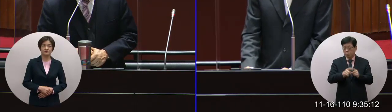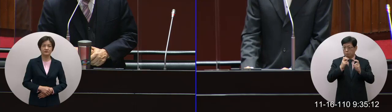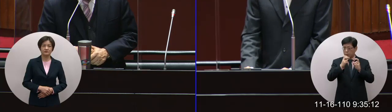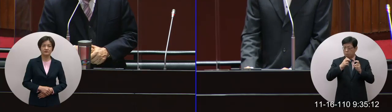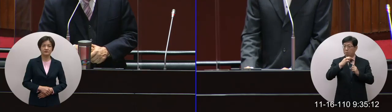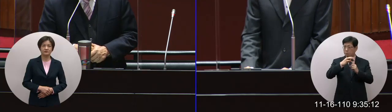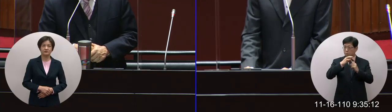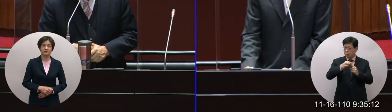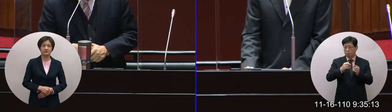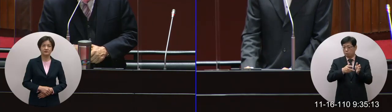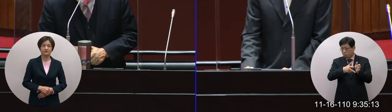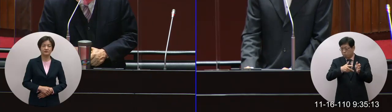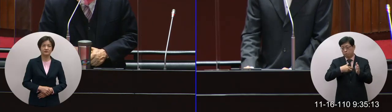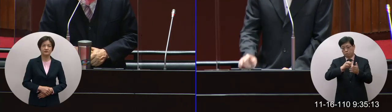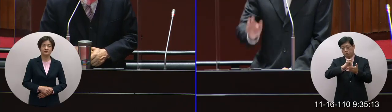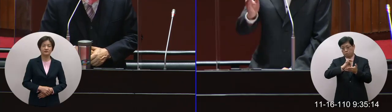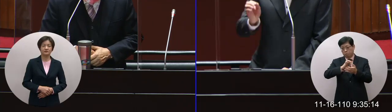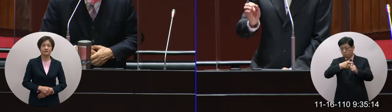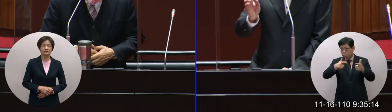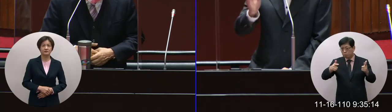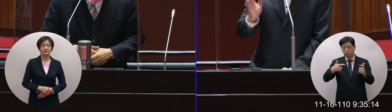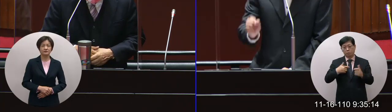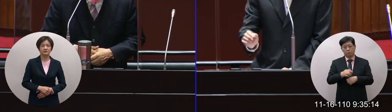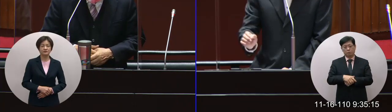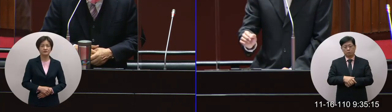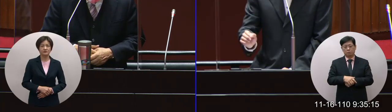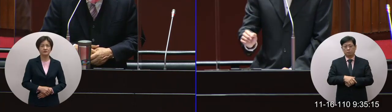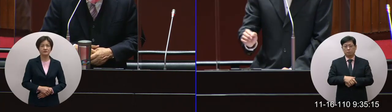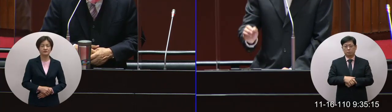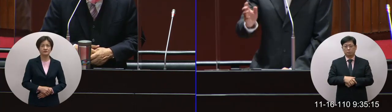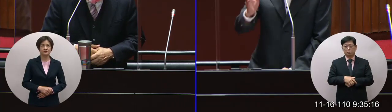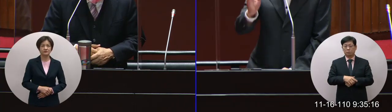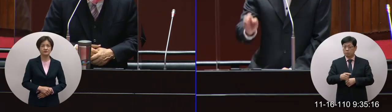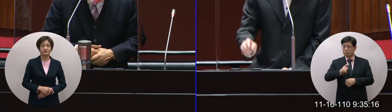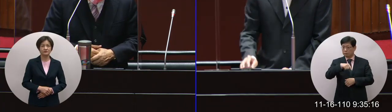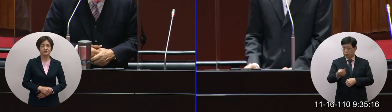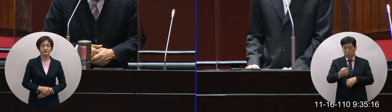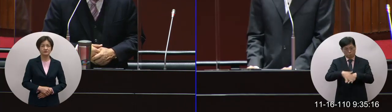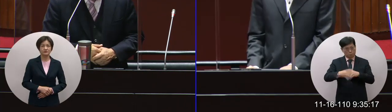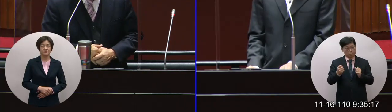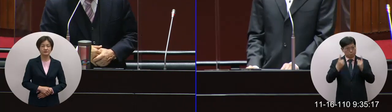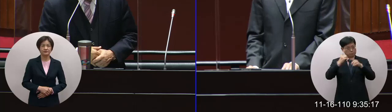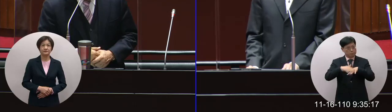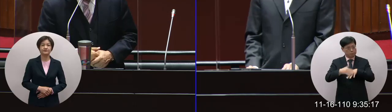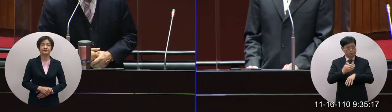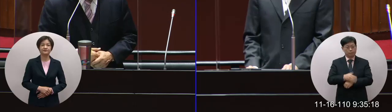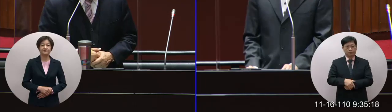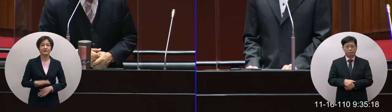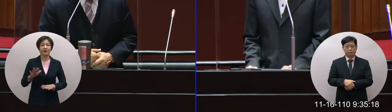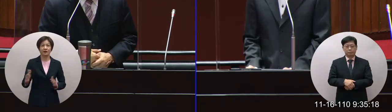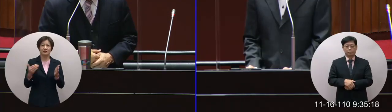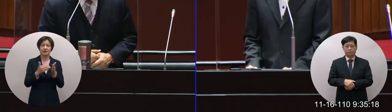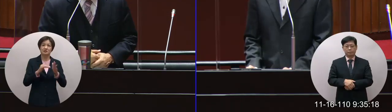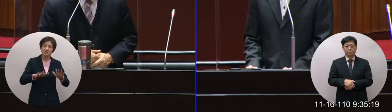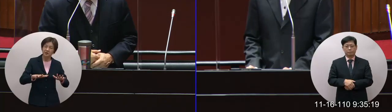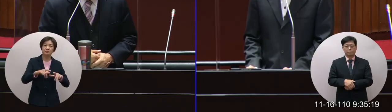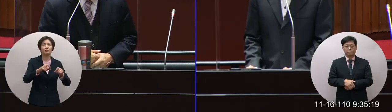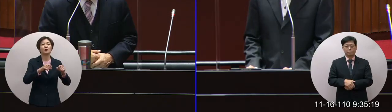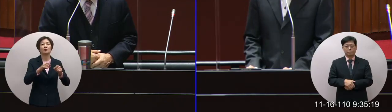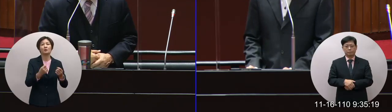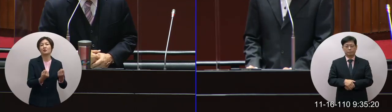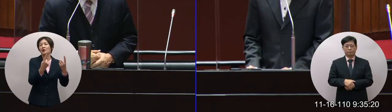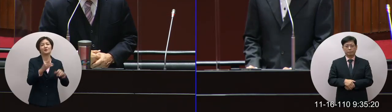這些設施捷運啊公車接下來會不會漲目前沒有這個規劃